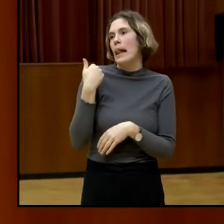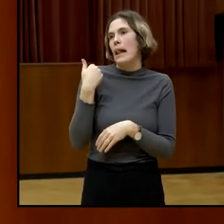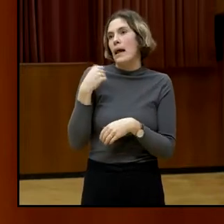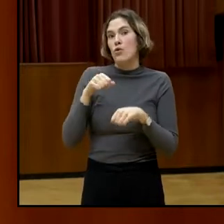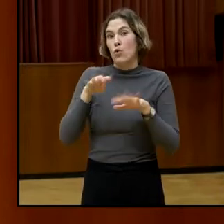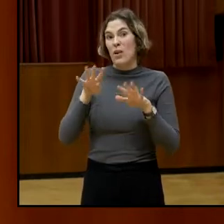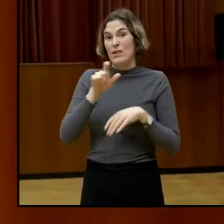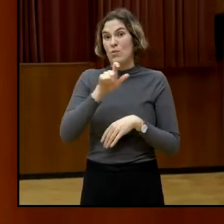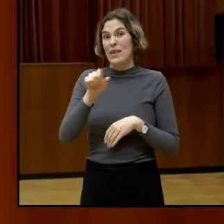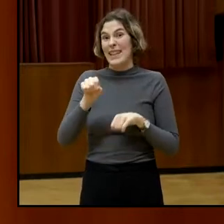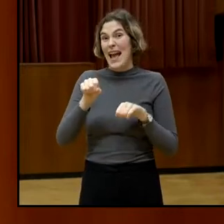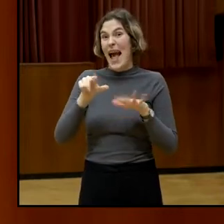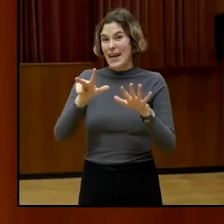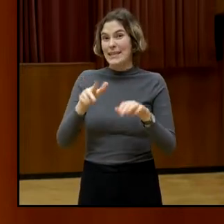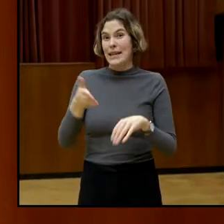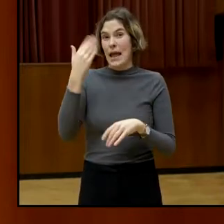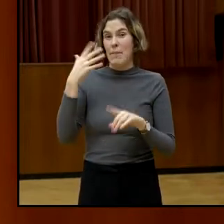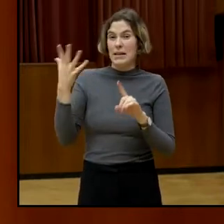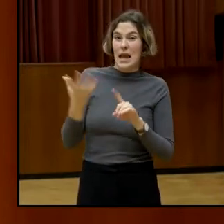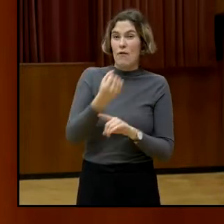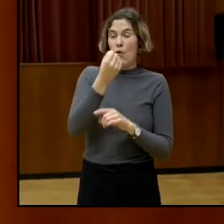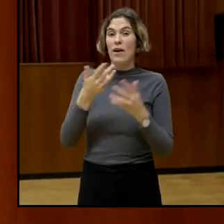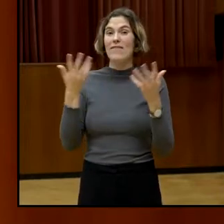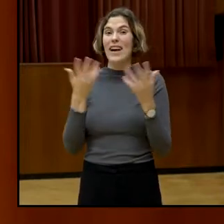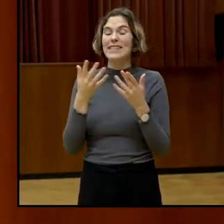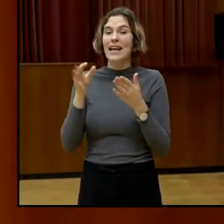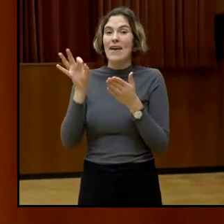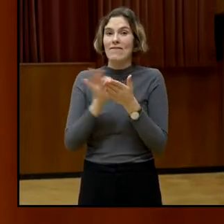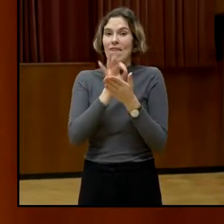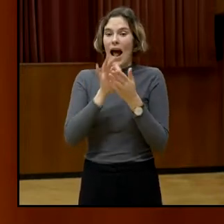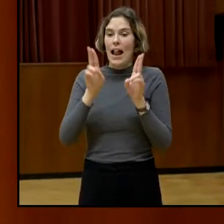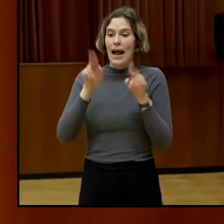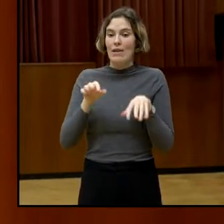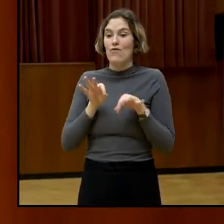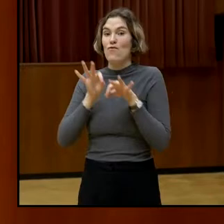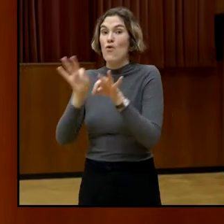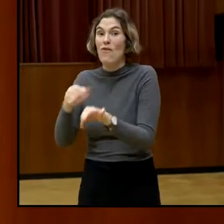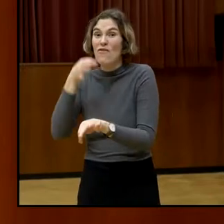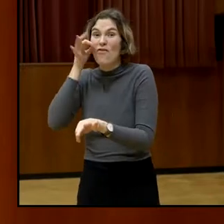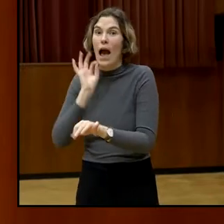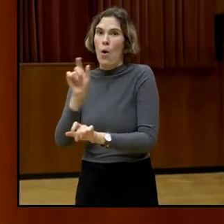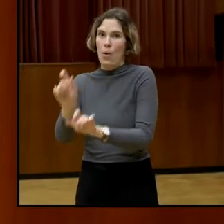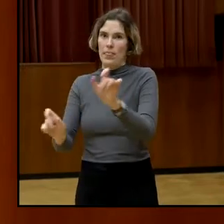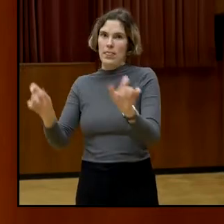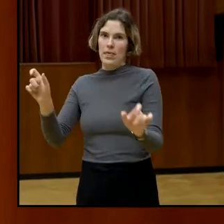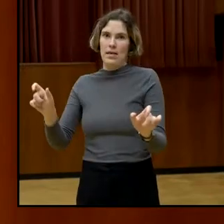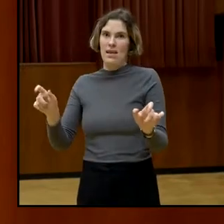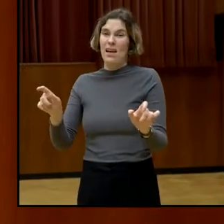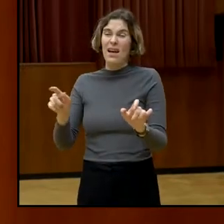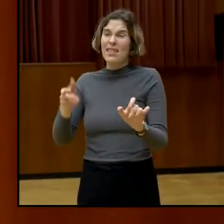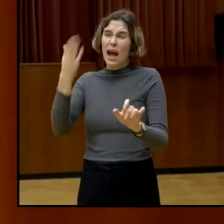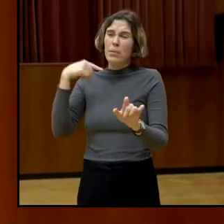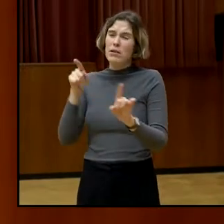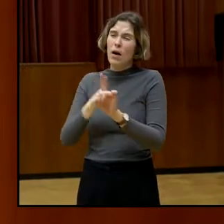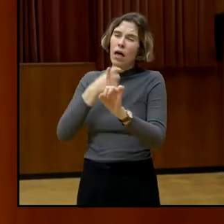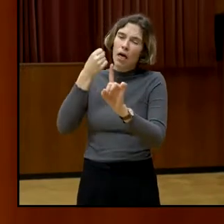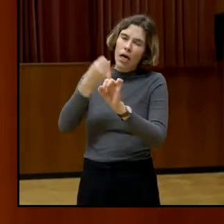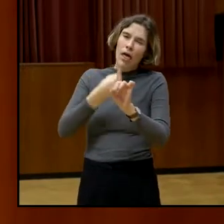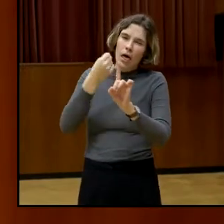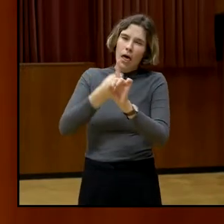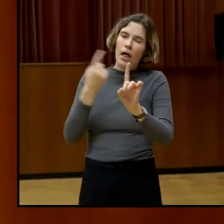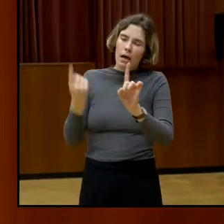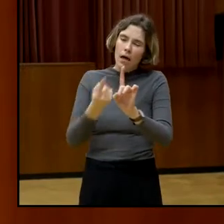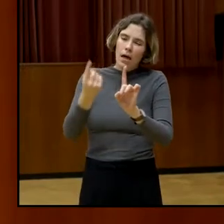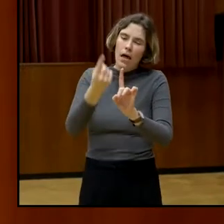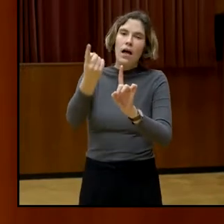1918 und das ist sozusagen, war auch ein langer Prozess. aber sozusagen, warum das irgendwie nicht,